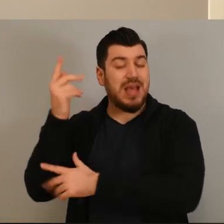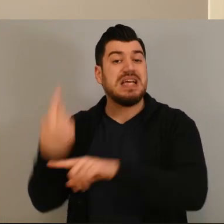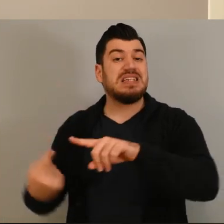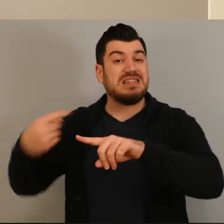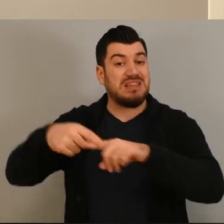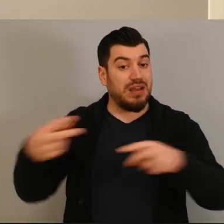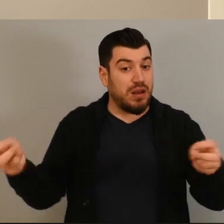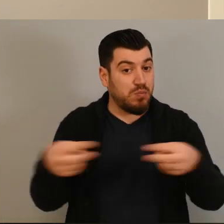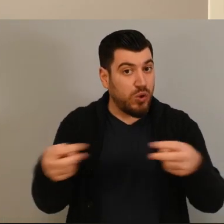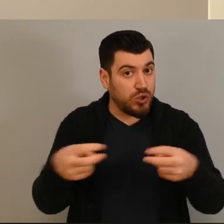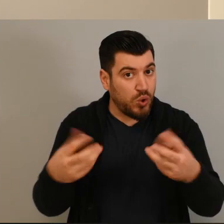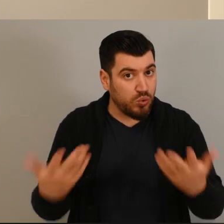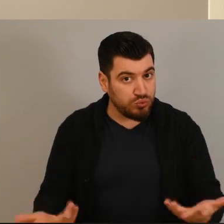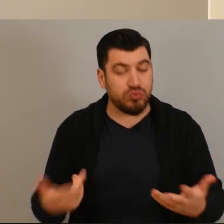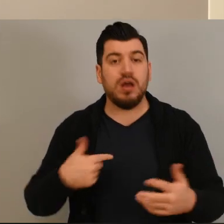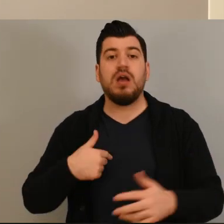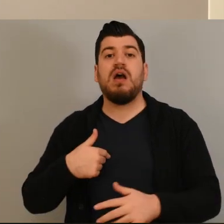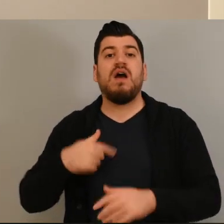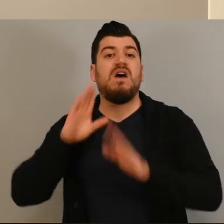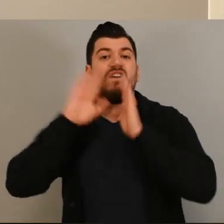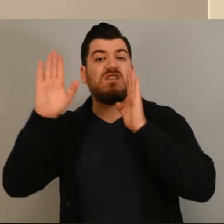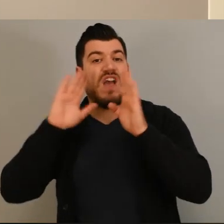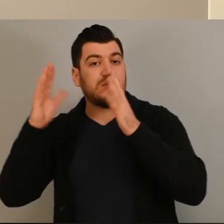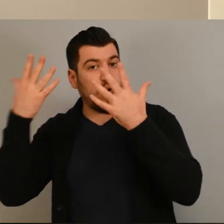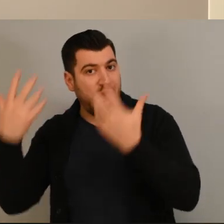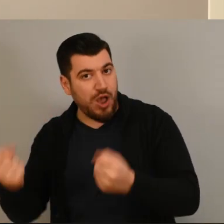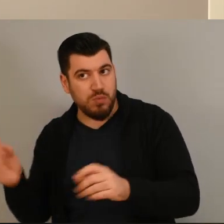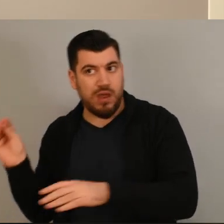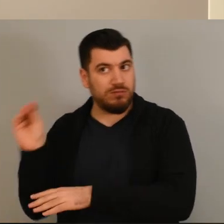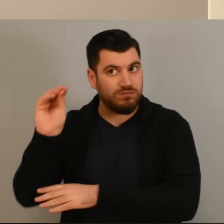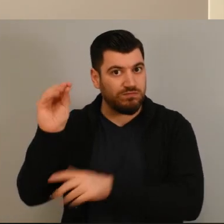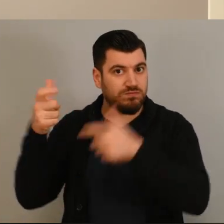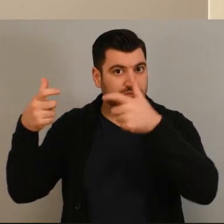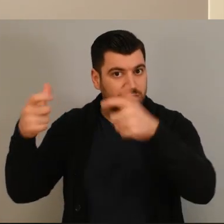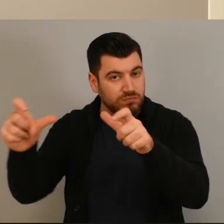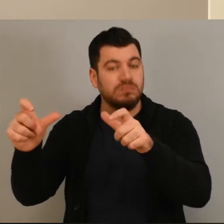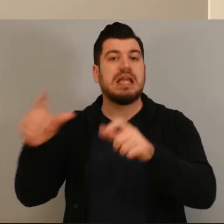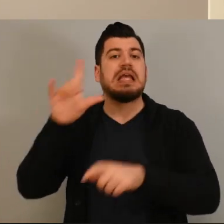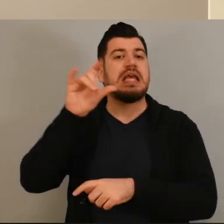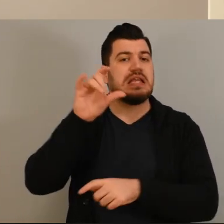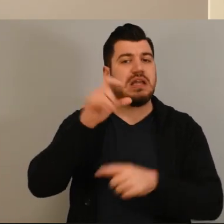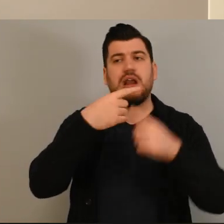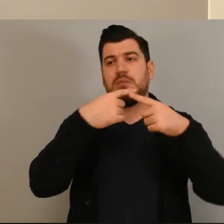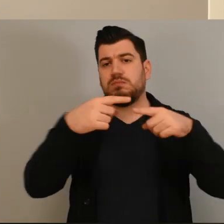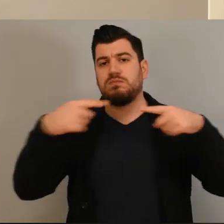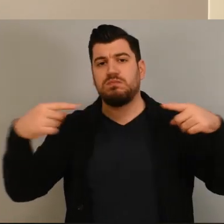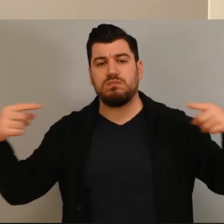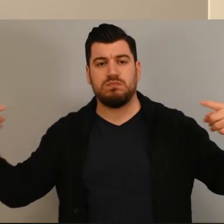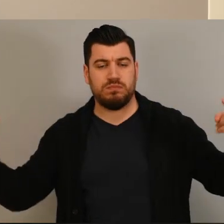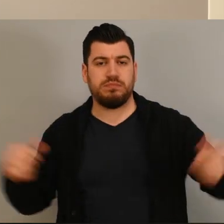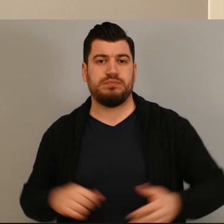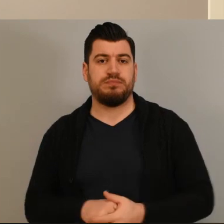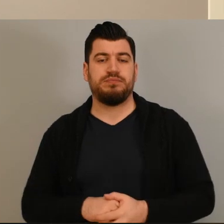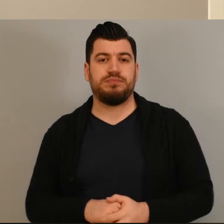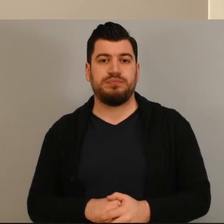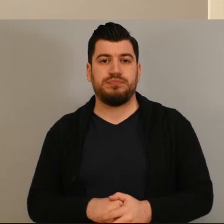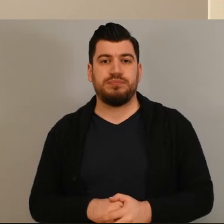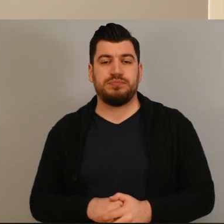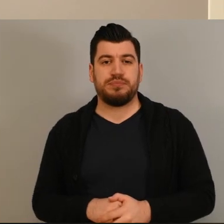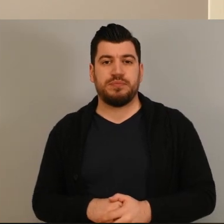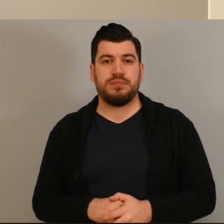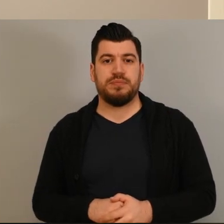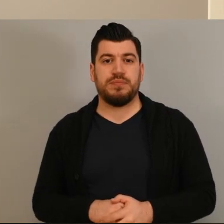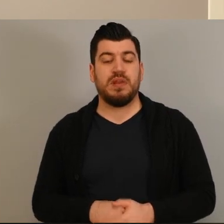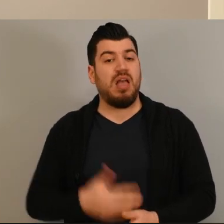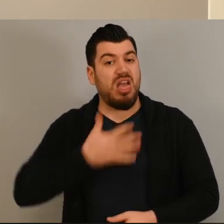Χαντζάπ και με τους υπότιτλους μας και στο Facebook και στο Instagram TV χάρη στο Με Άλλα Μάτια μπορείτε να μας βρείτε στα social media